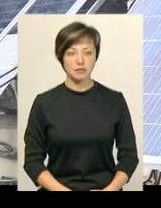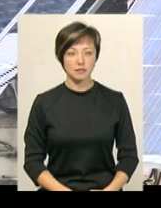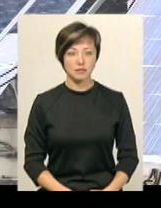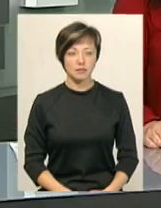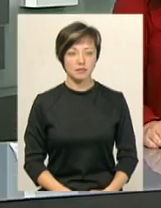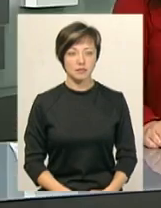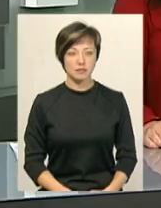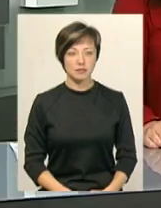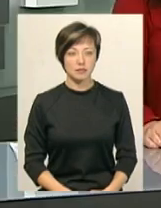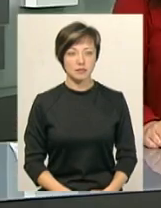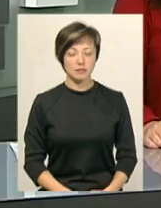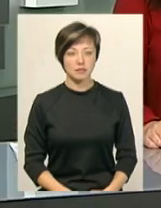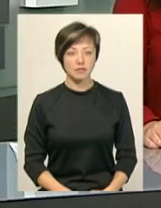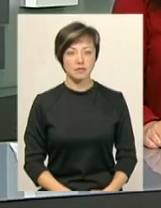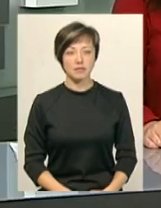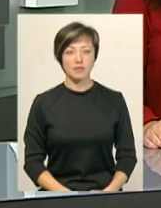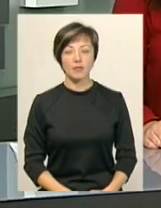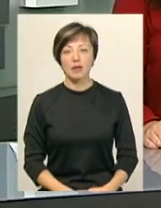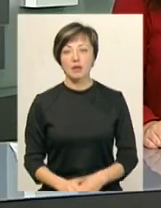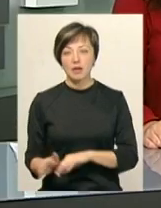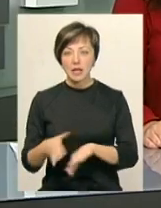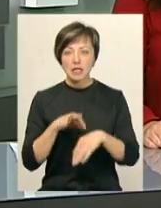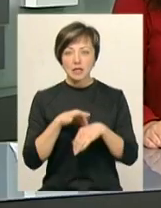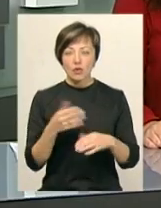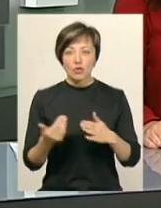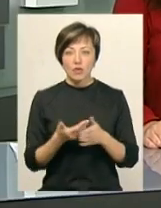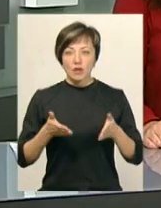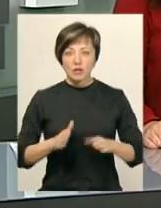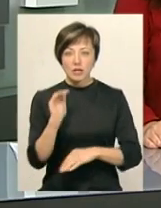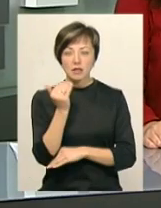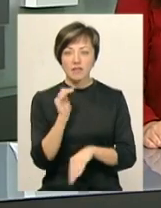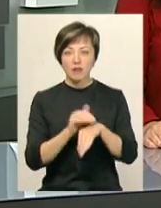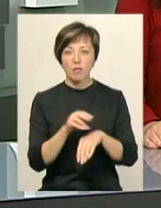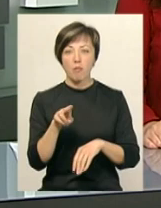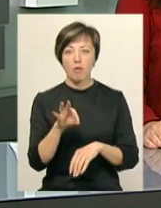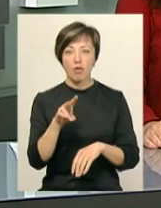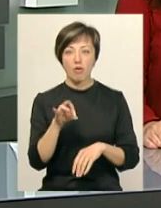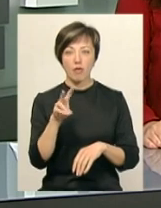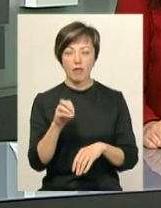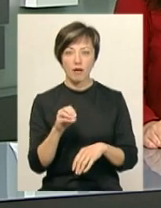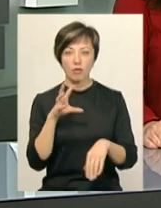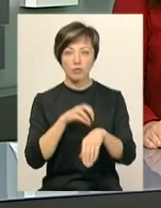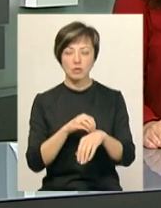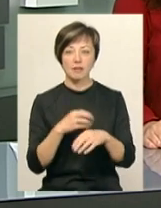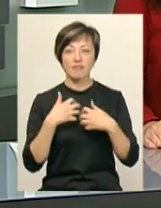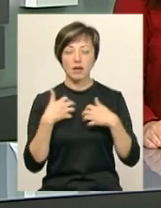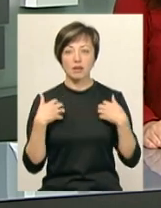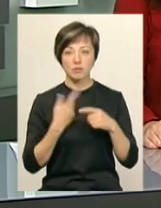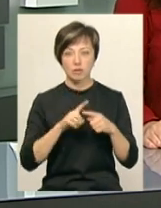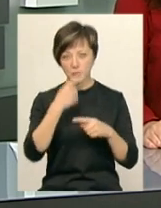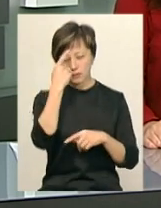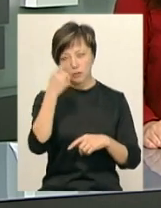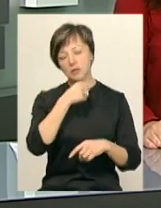Центр. Тіло новонародженої дитини, яке вчора виявили у Полонному, було зі слідами укусів тварин. Про це